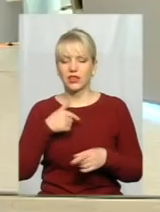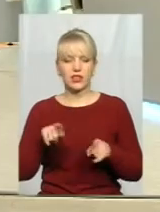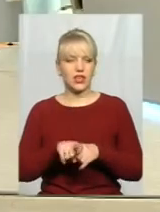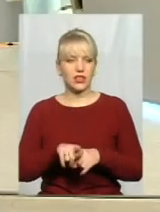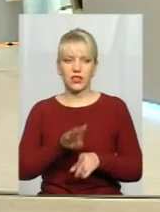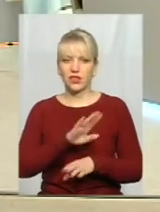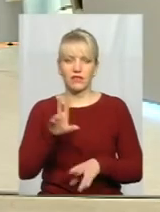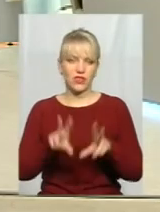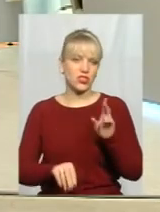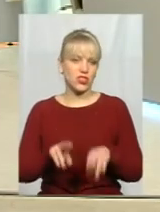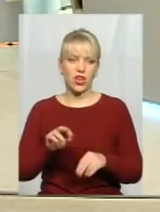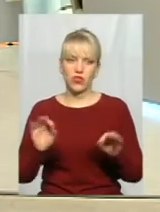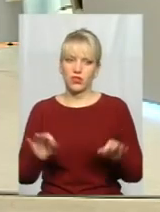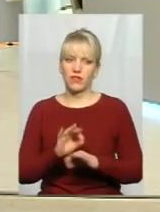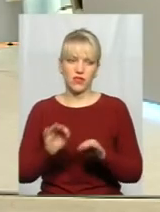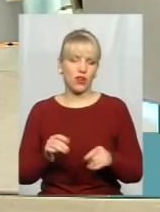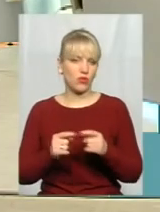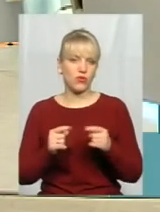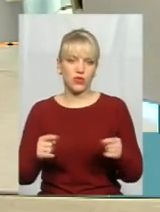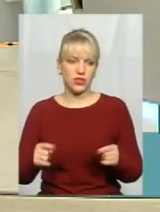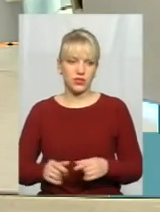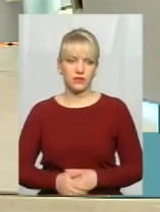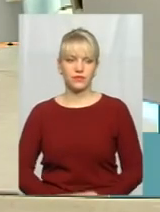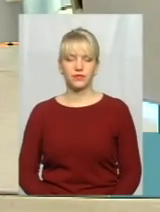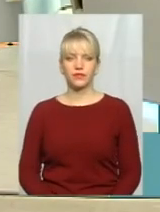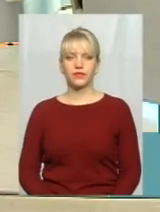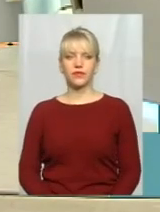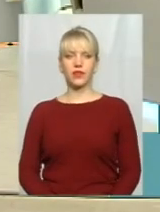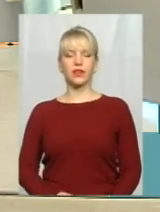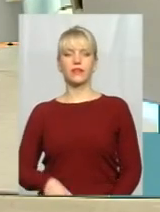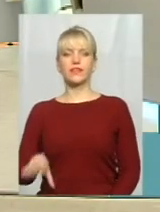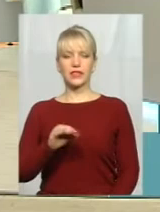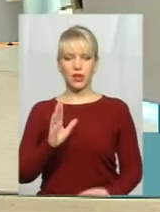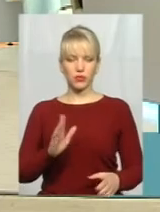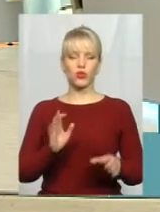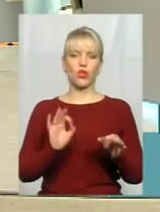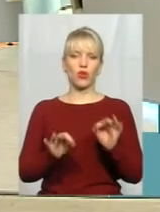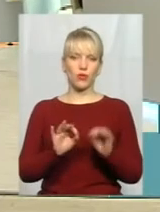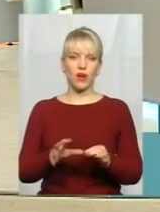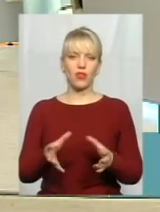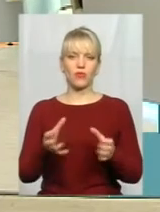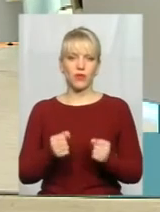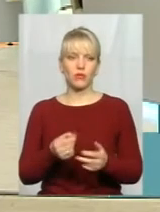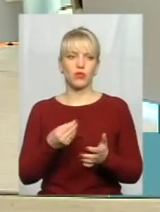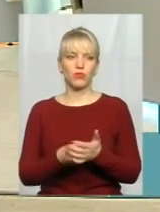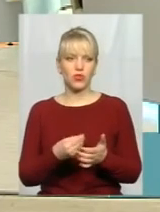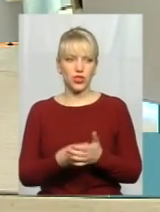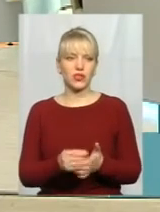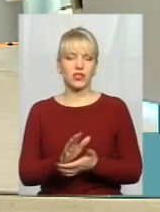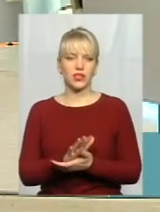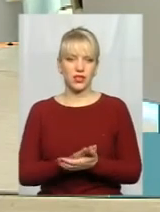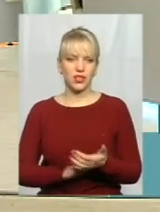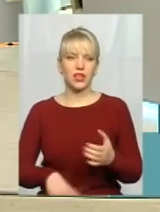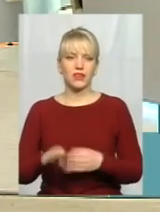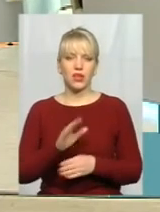зрозуміють? Я так не вважаю ніякому в будь-якому випадку. Все буде нормально, і приймемо бюджет, і так далі. Все